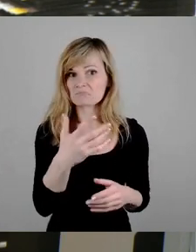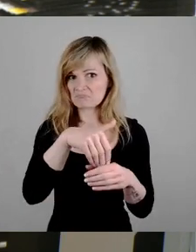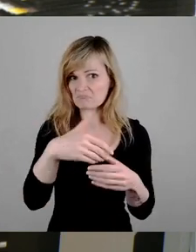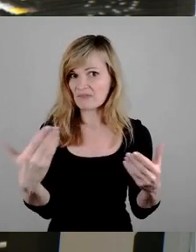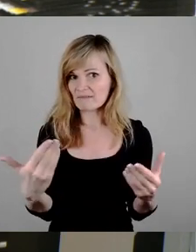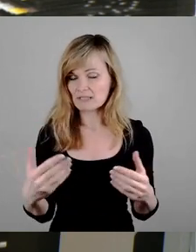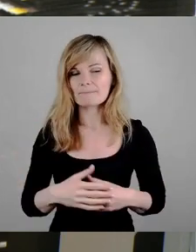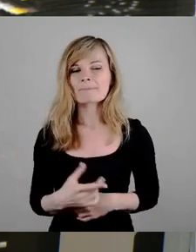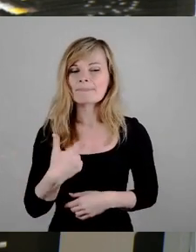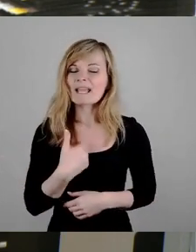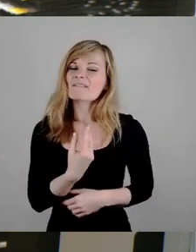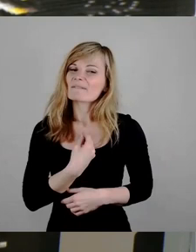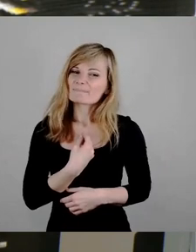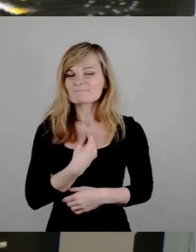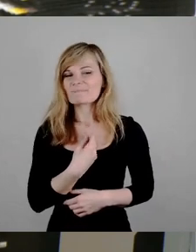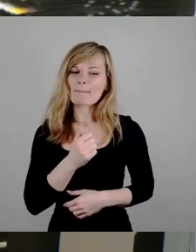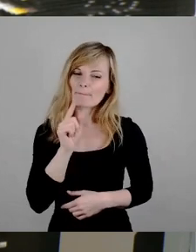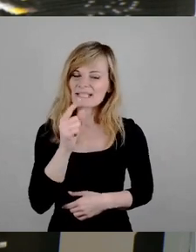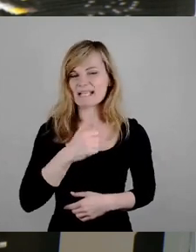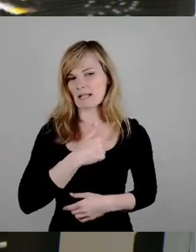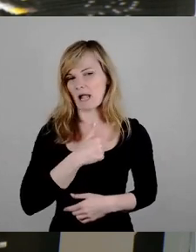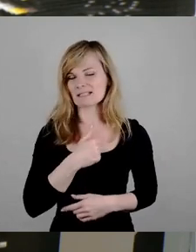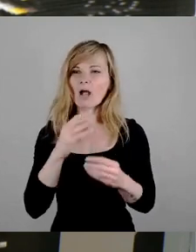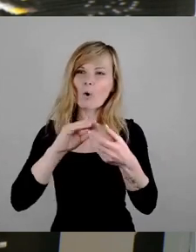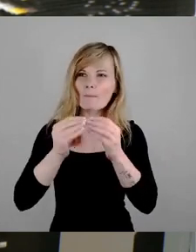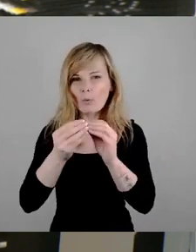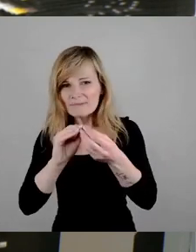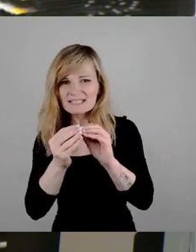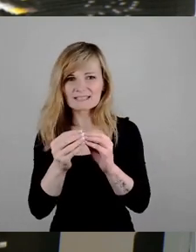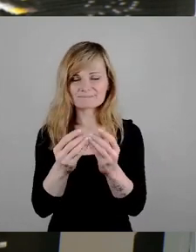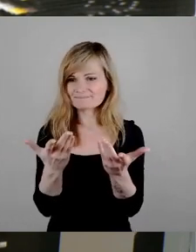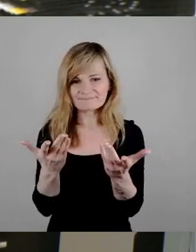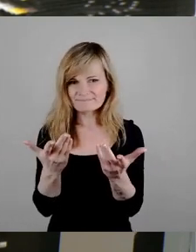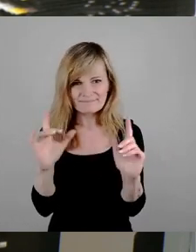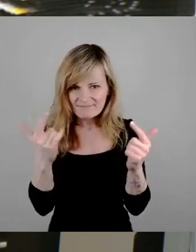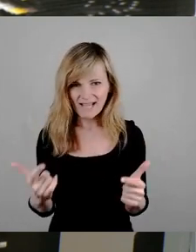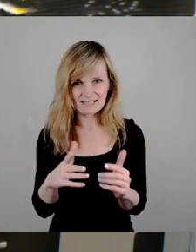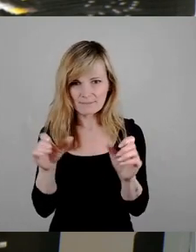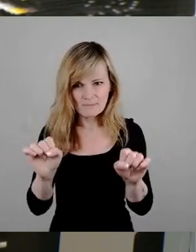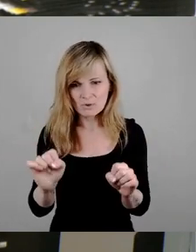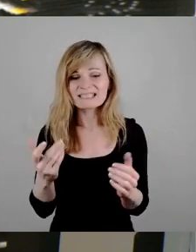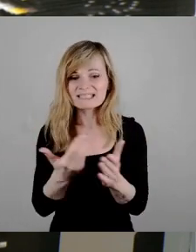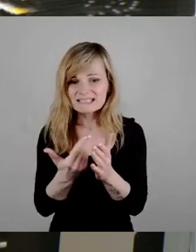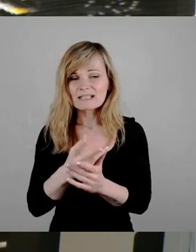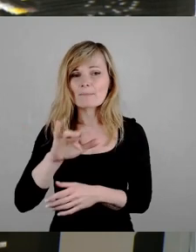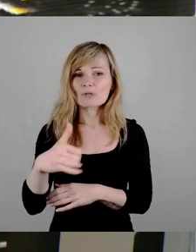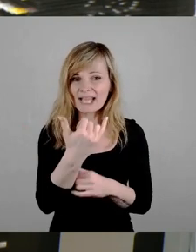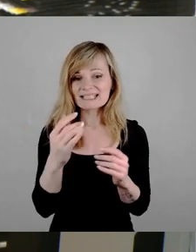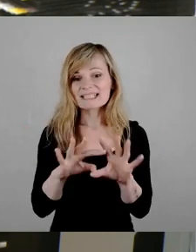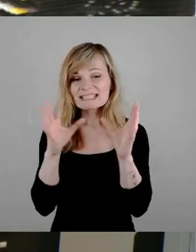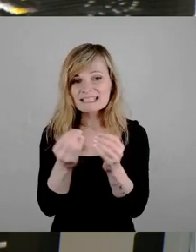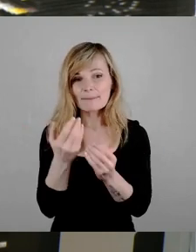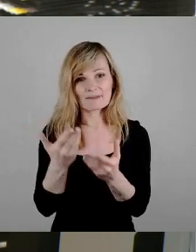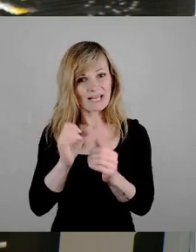Kompromiss, nicht von Kompromissen getragenen Entwurfs überhaupt das Projekt insgesamt noch einmal in